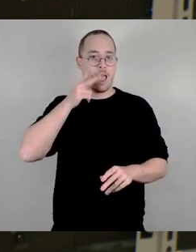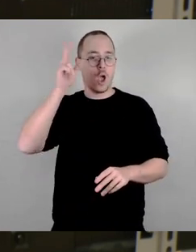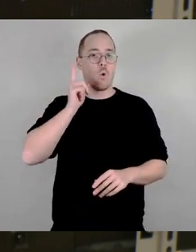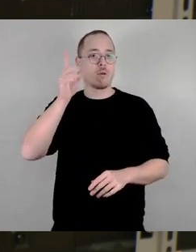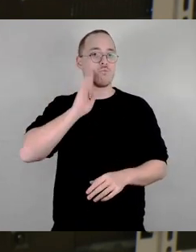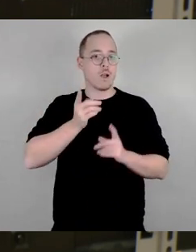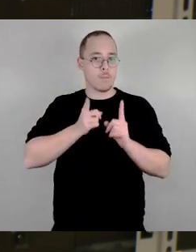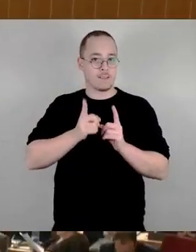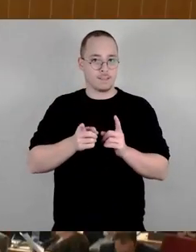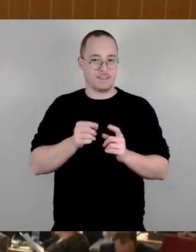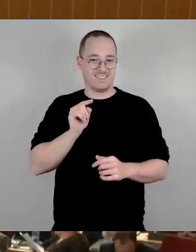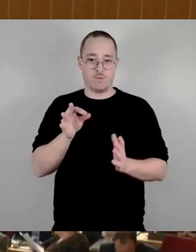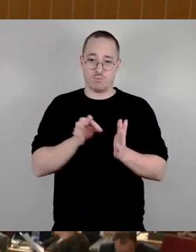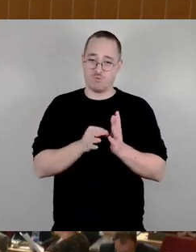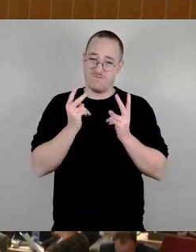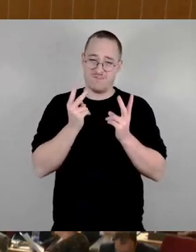zugehört haben.